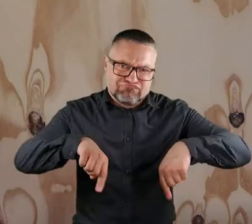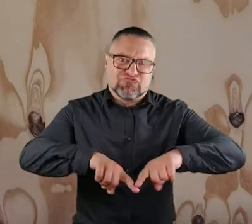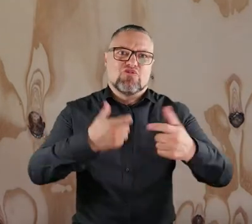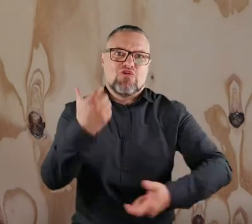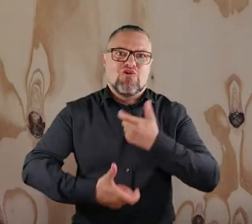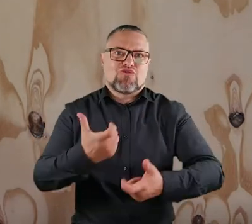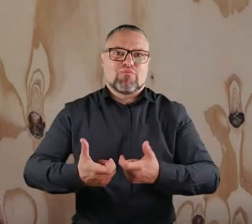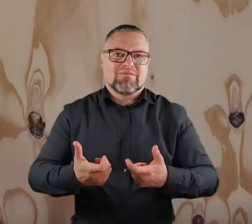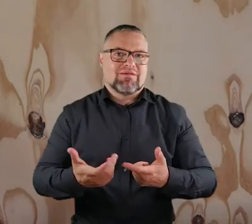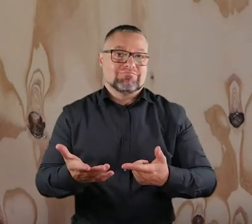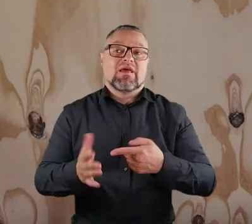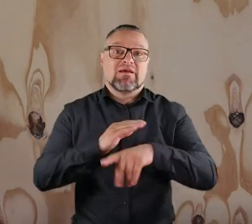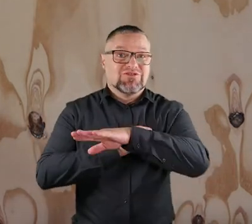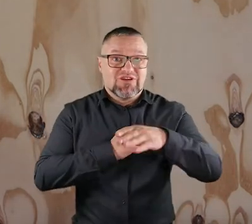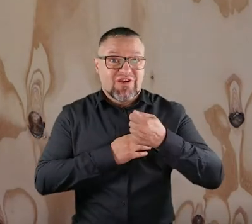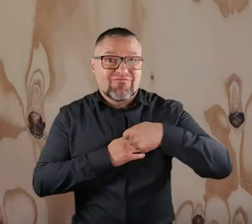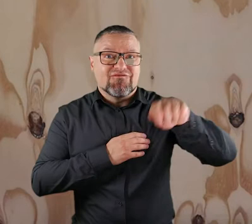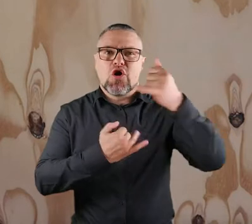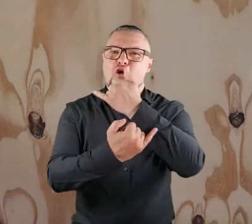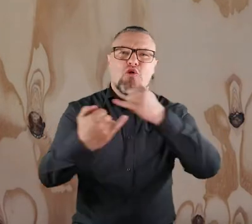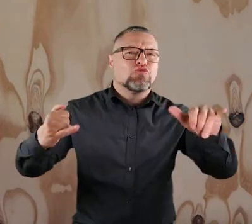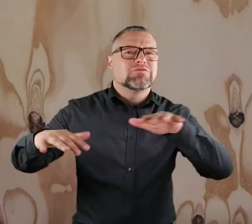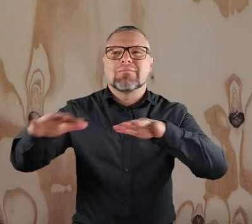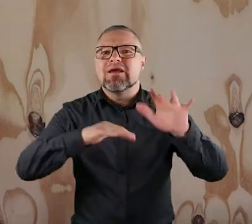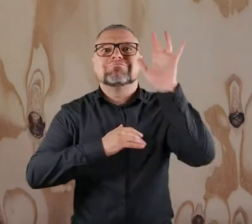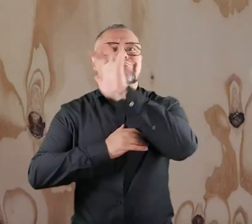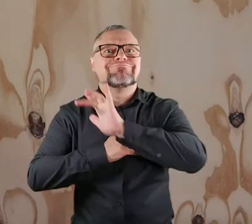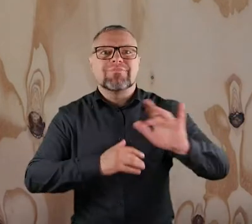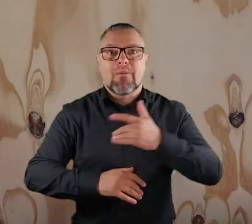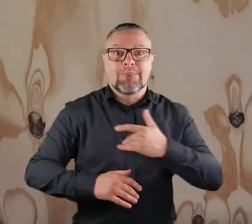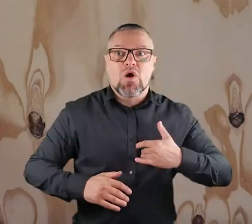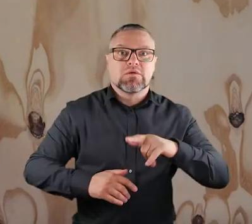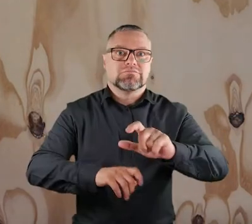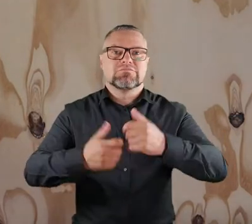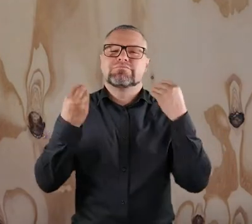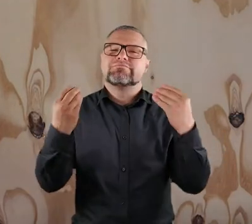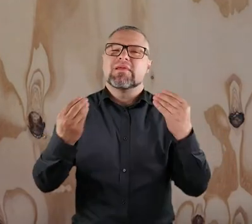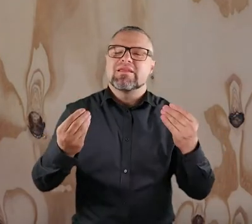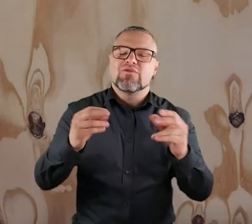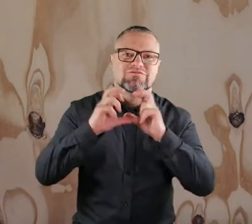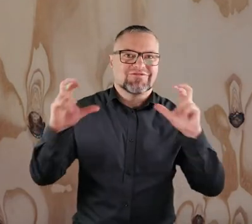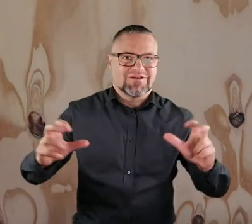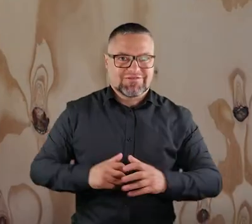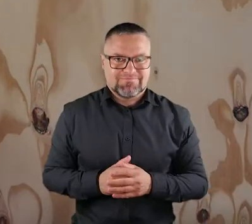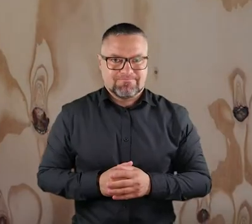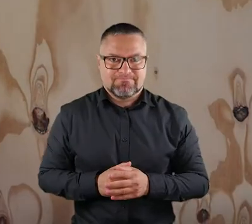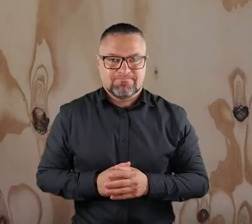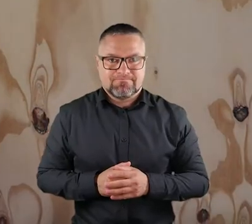zrealizować i wcielić w życie. Wtedy dzieci wyjeżdżają w różne miejsca w Polsce i spędzają tam cudownie czasy.